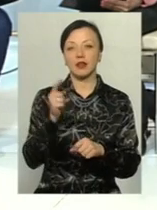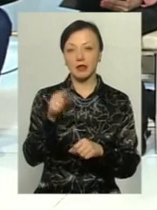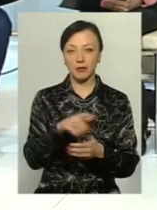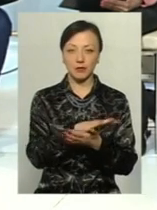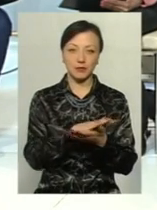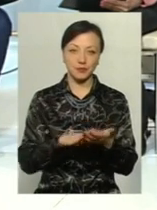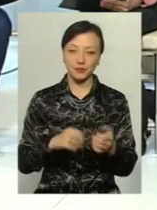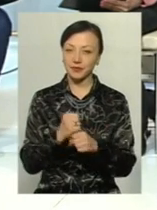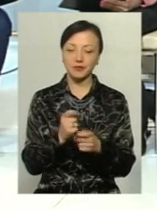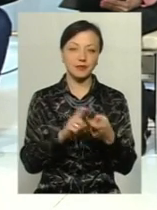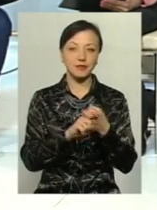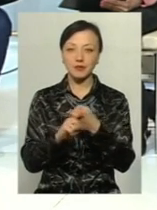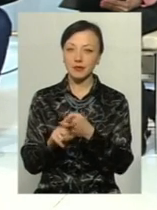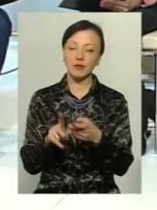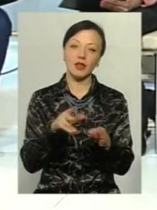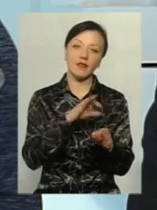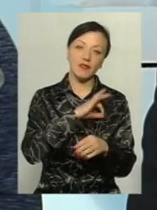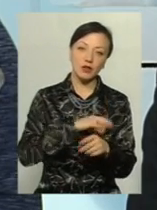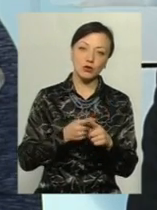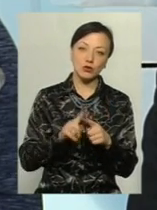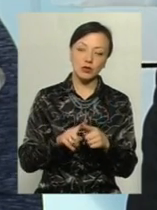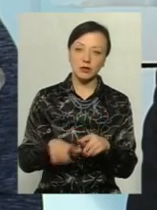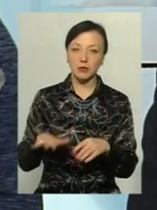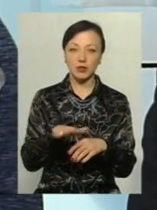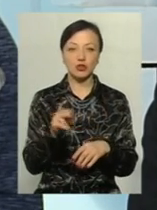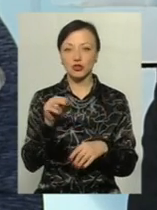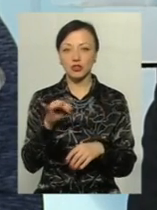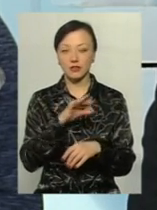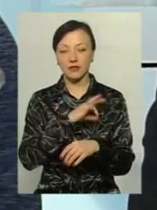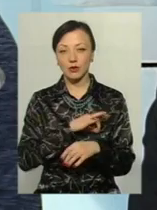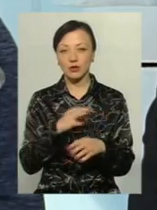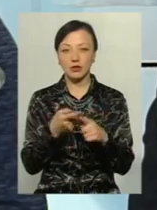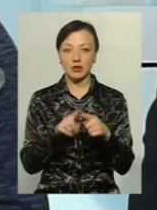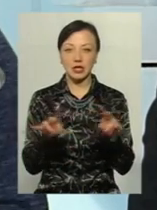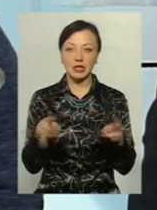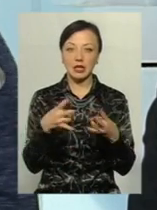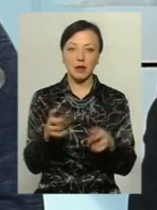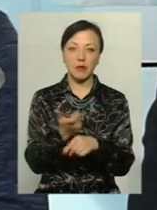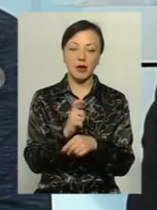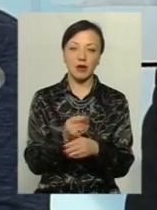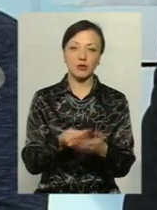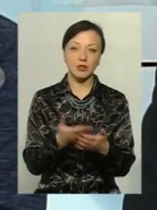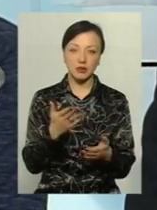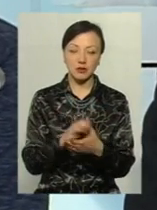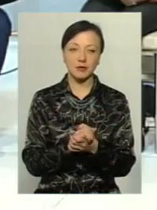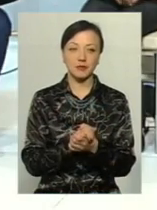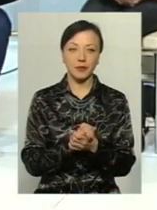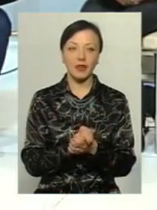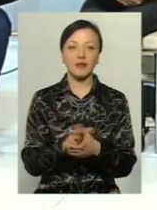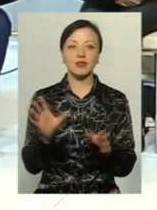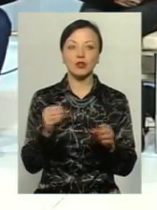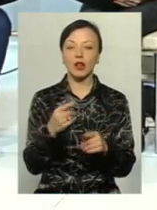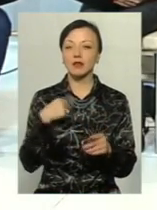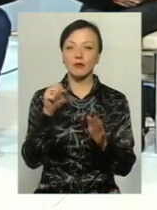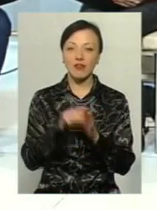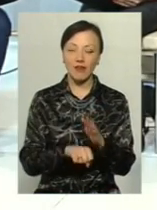він буде працювати незалежно від того, чи він використає цю площадку, чи не використає. Я думаю, що тут не треба переоцінювати. Головне, аби були переконання. Все, що нас не